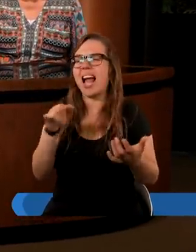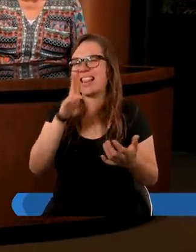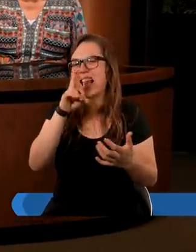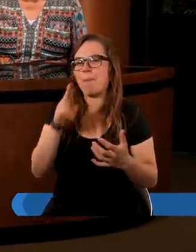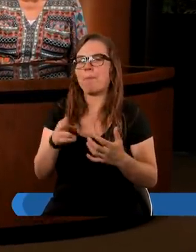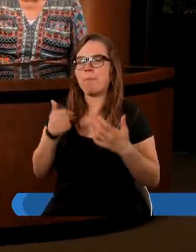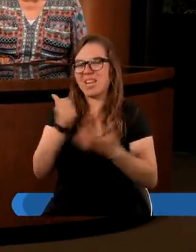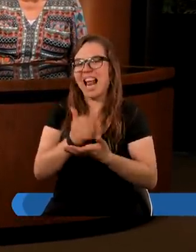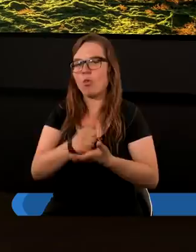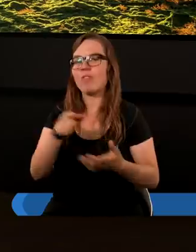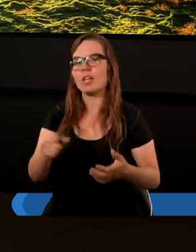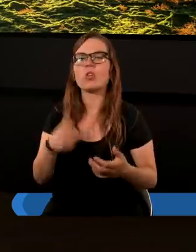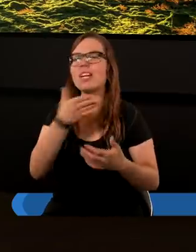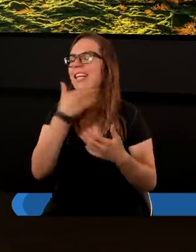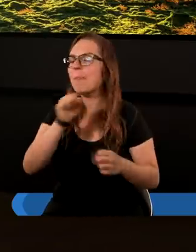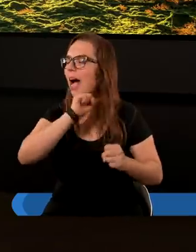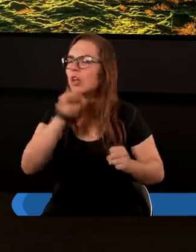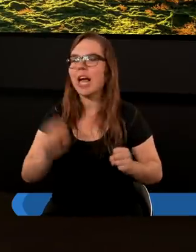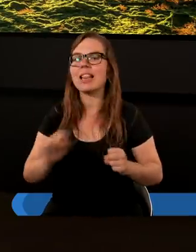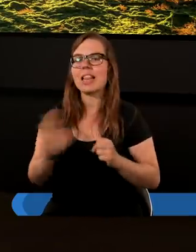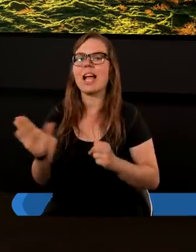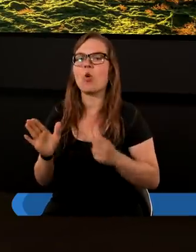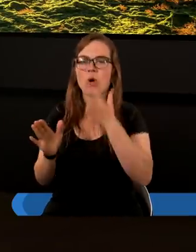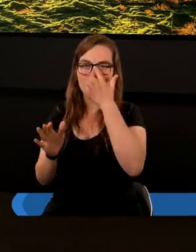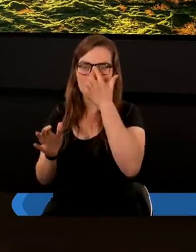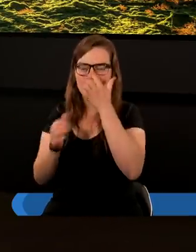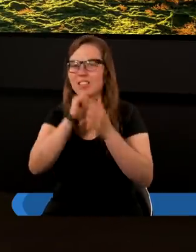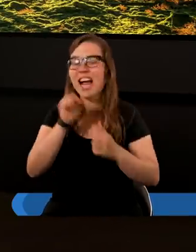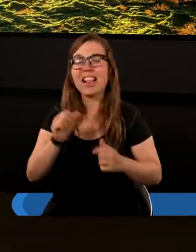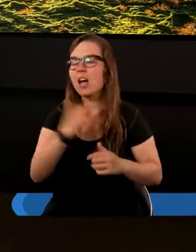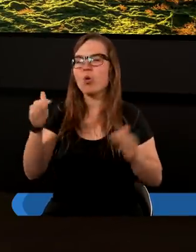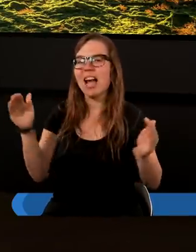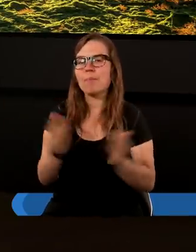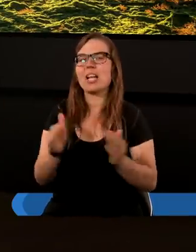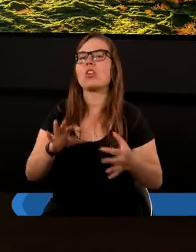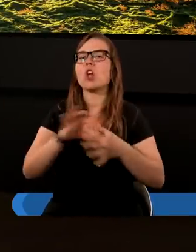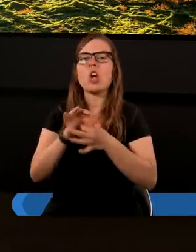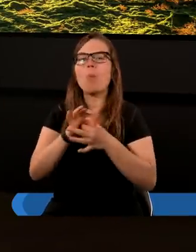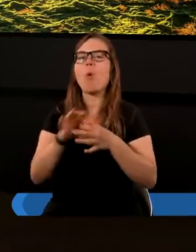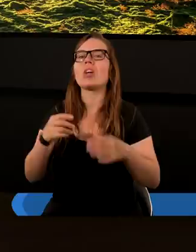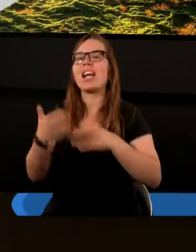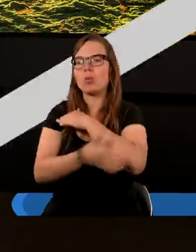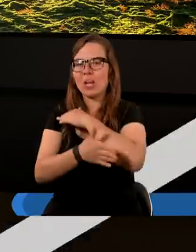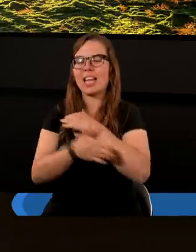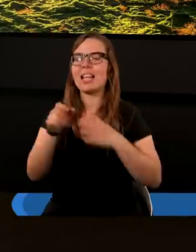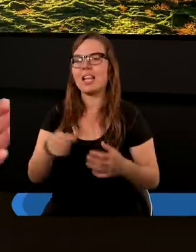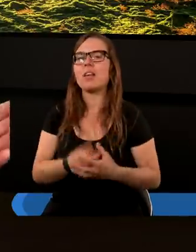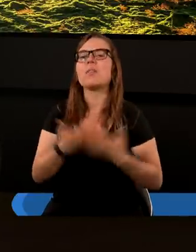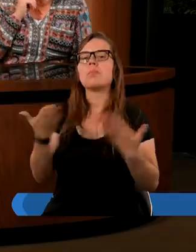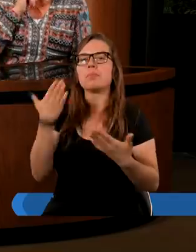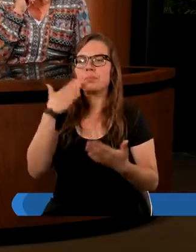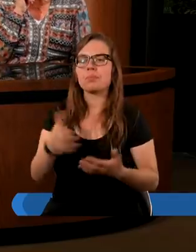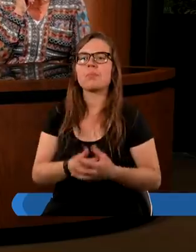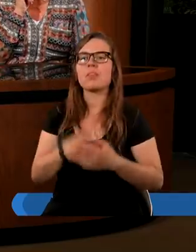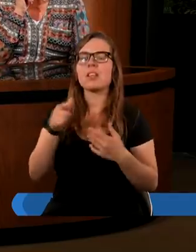stanowisko i nie ma żadnego najmniejszego uzasadnienia. Tak, proszę